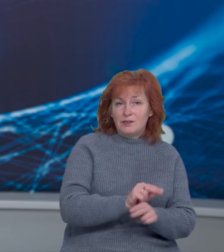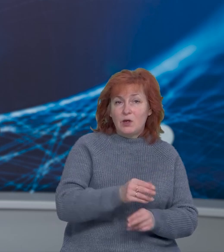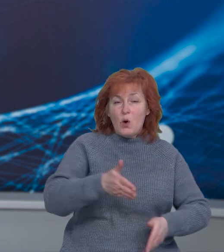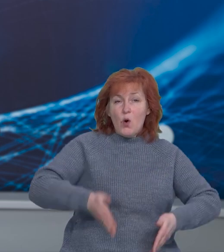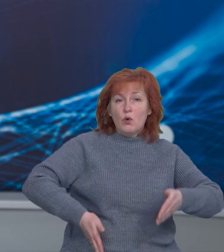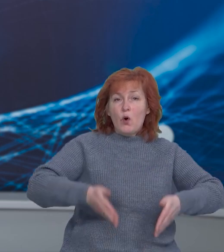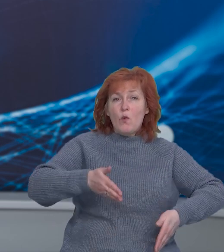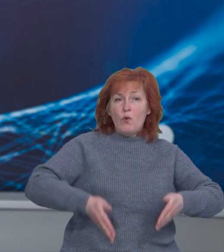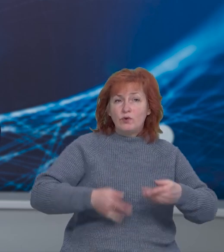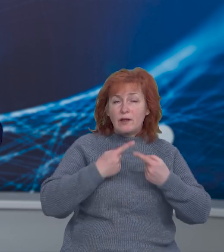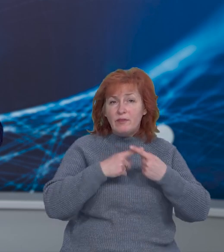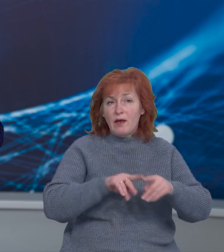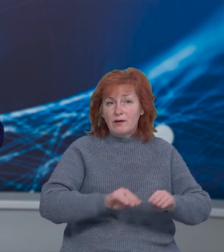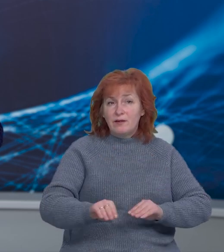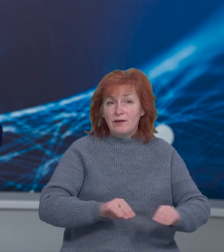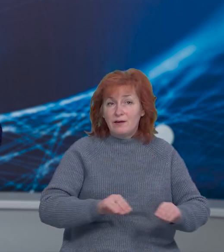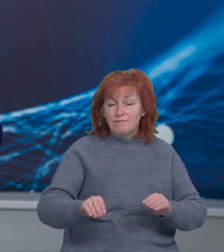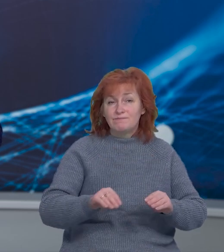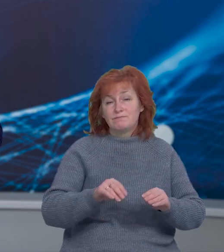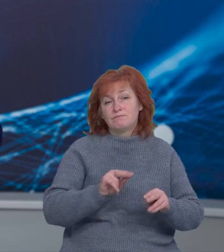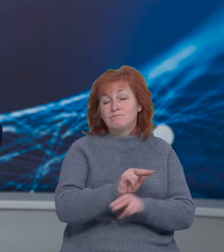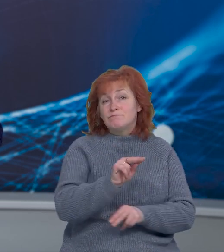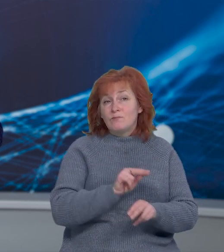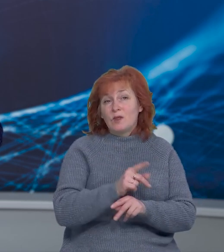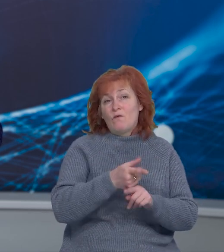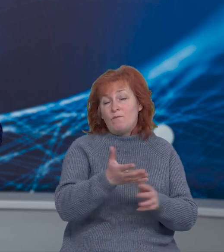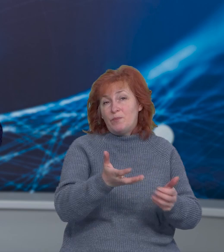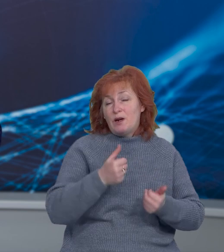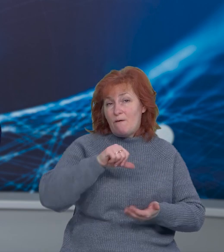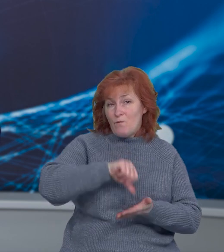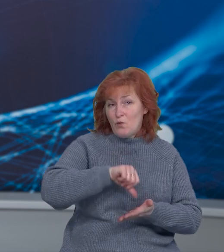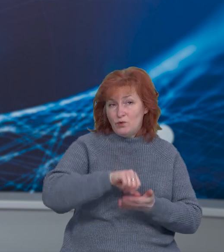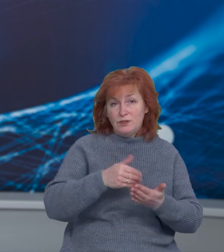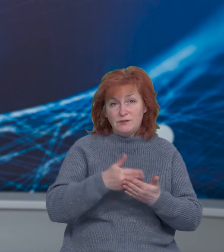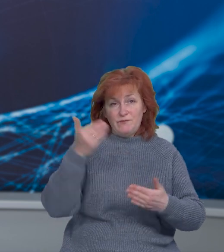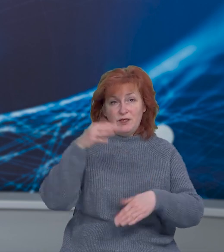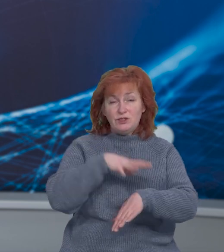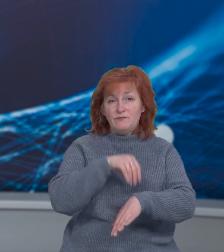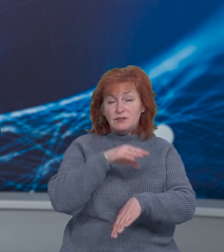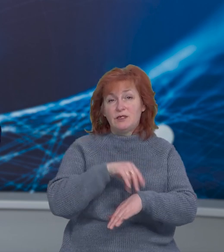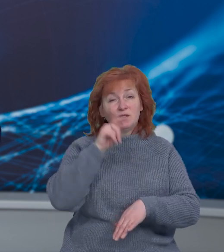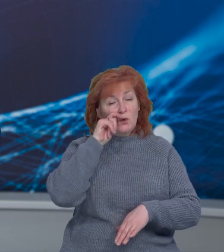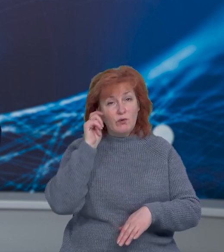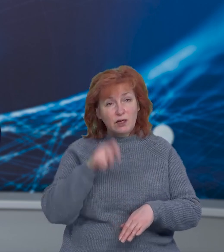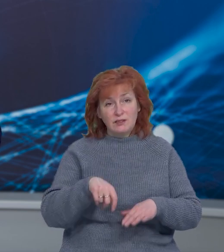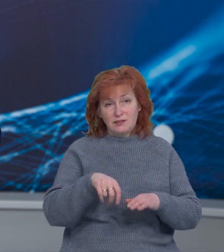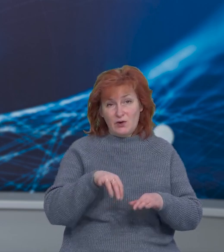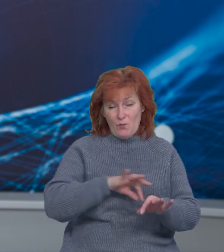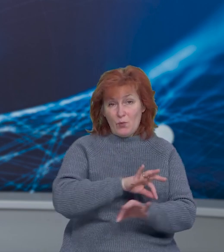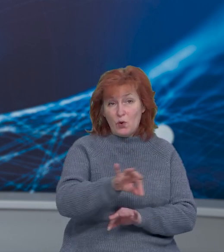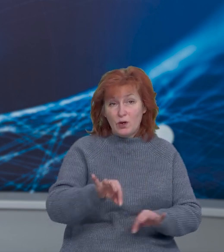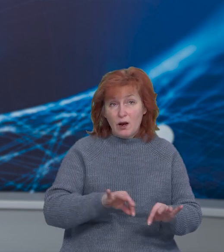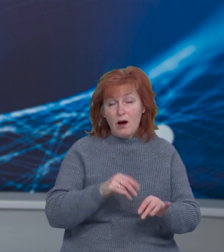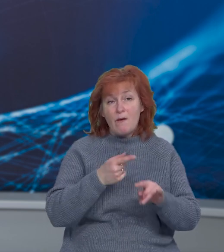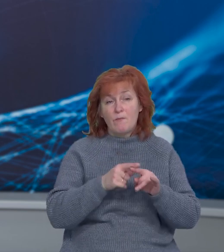ліцеї імені Івана Франка. Навчальний заклад брав участь у конкурсі проєктів від швейцарсько-української програми ІГЕП. Загалом